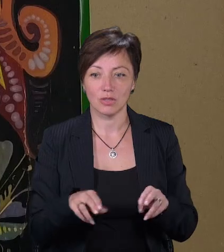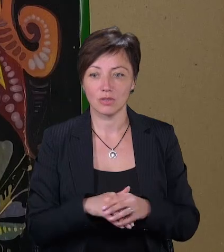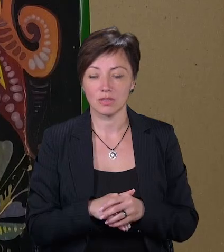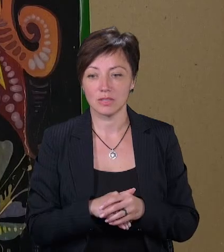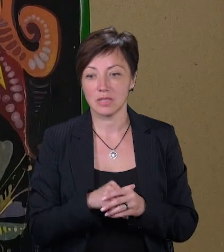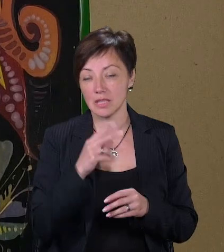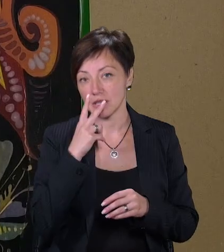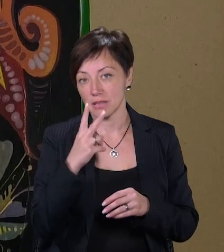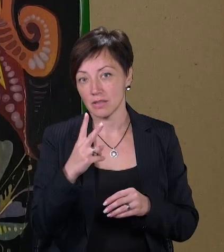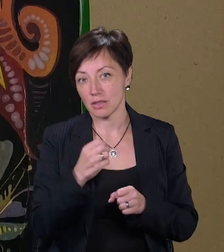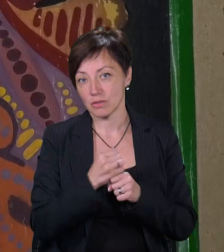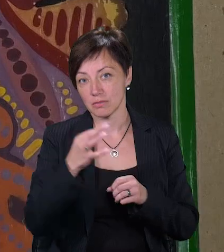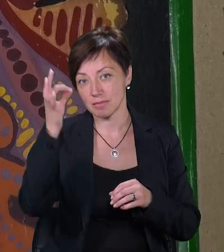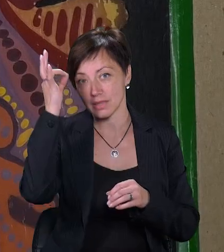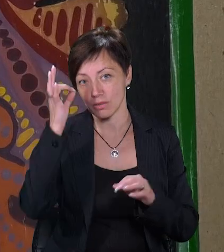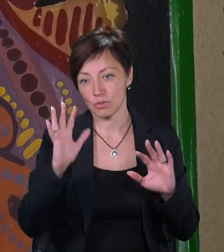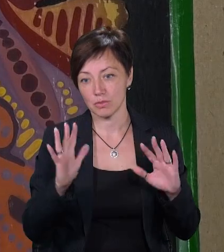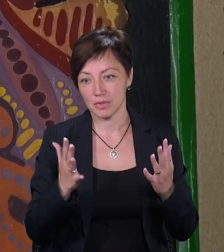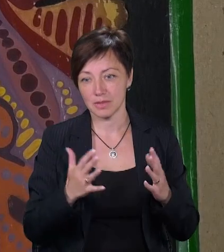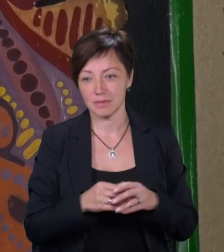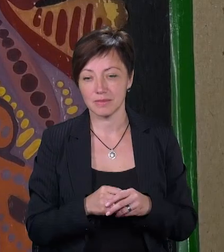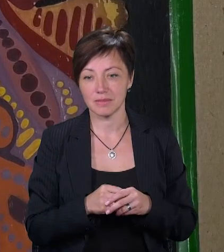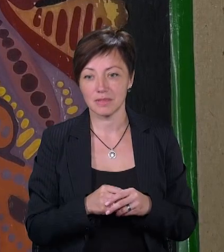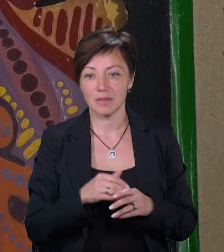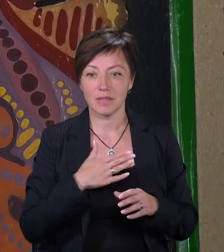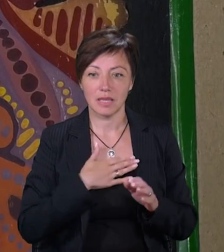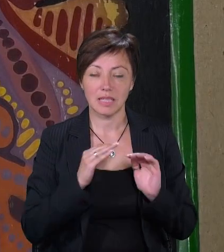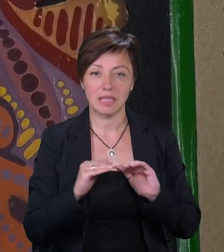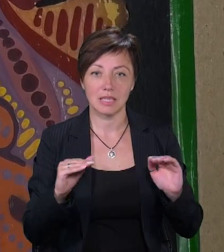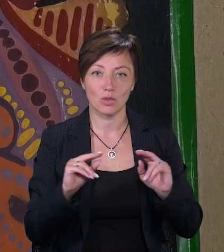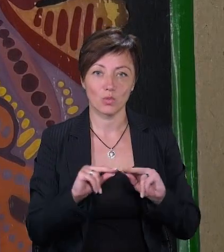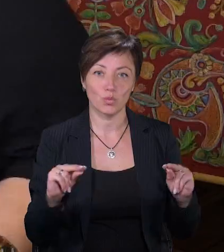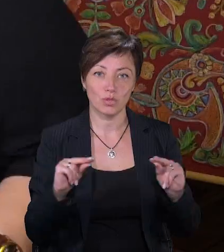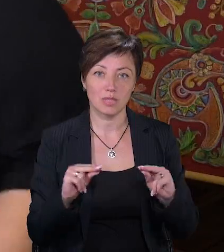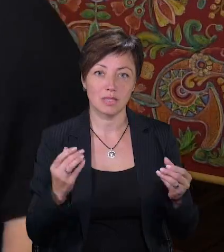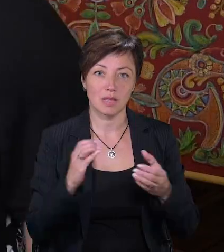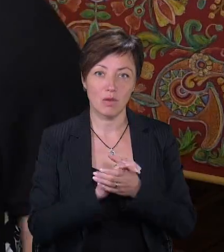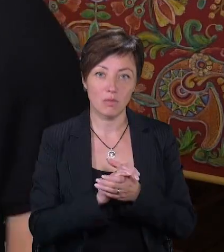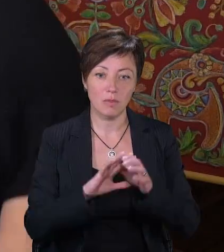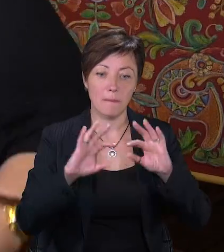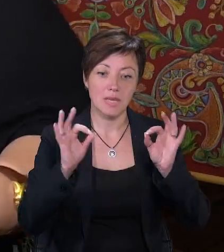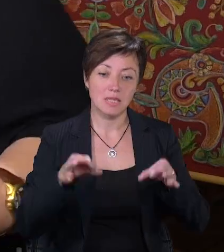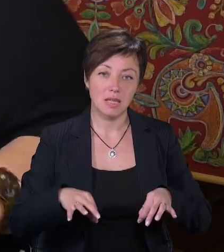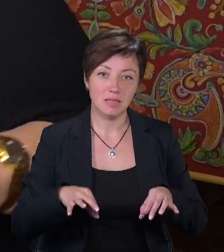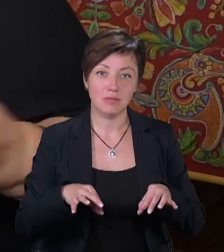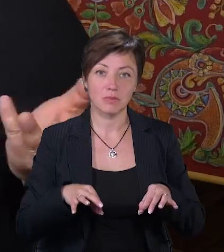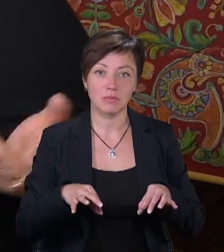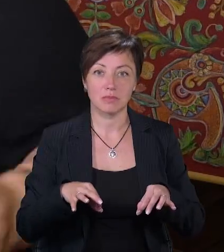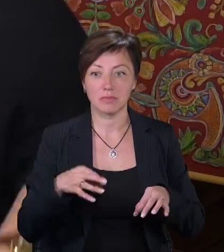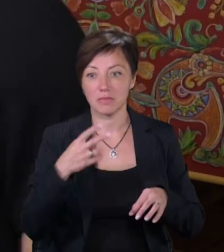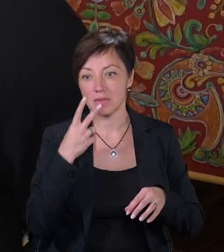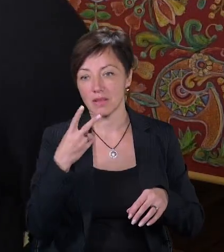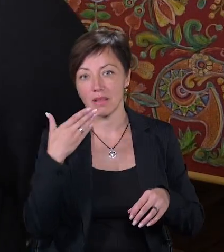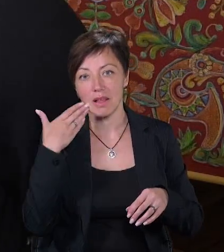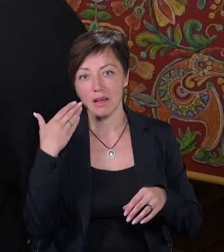І дивлячись на роботу, ми згадуємо ту мить. І так мої діти і учні, знайомляючися з мистецтвом, думають, о, то так